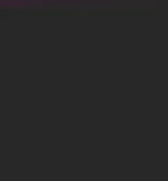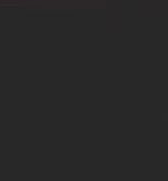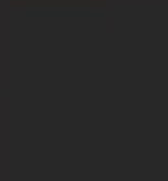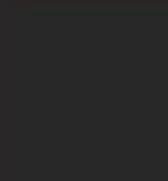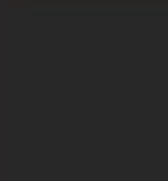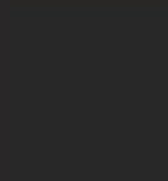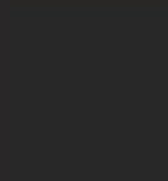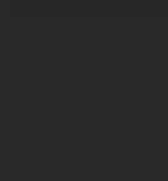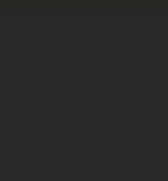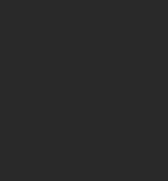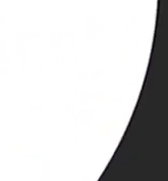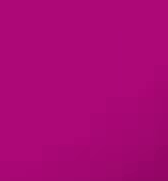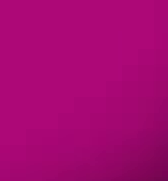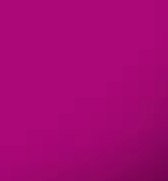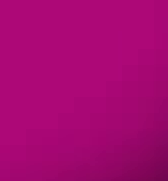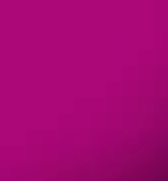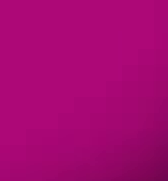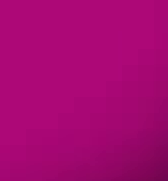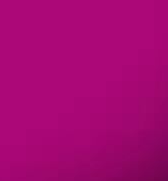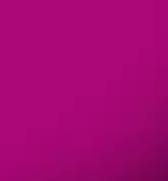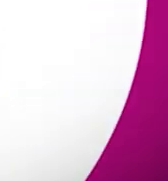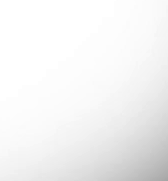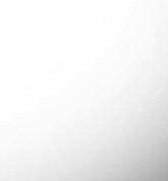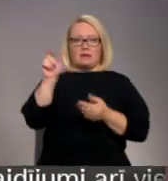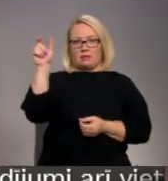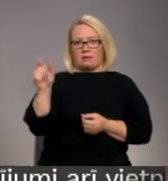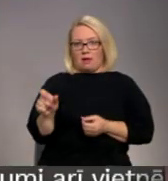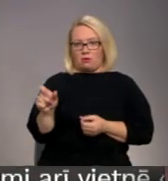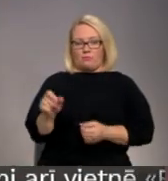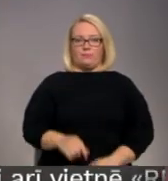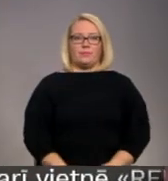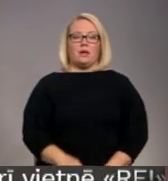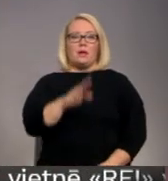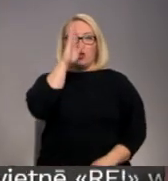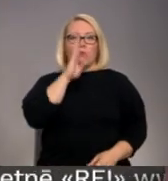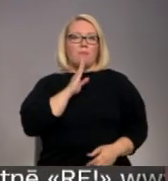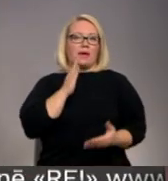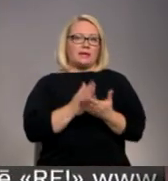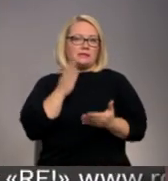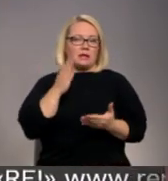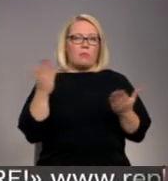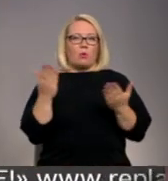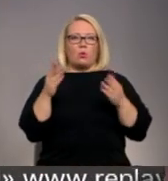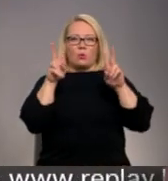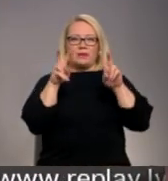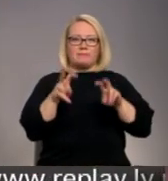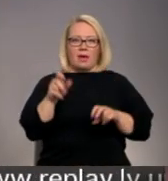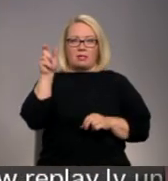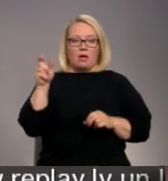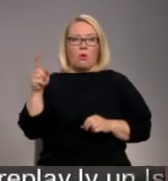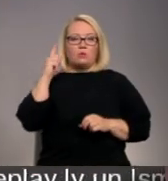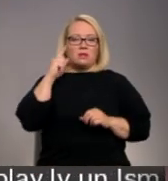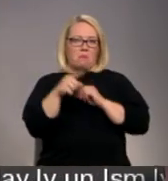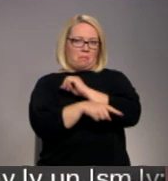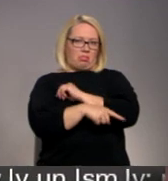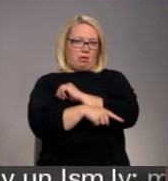Re, visi ēters ir te! No pietnesi incidents, par kuru izmeklētāju uzzināja